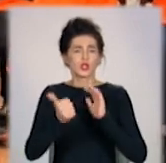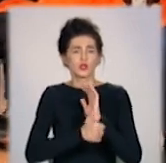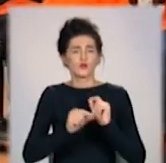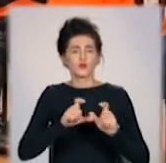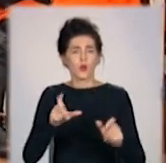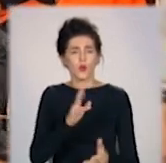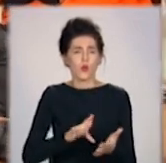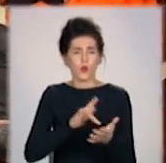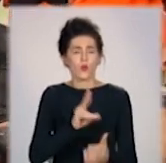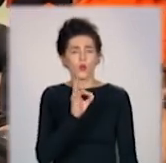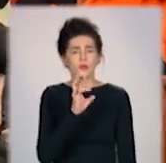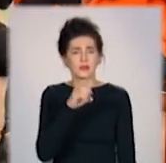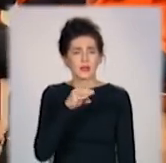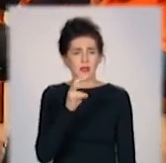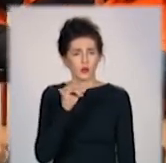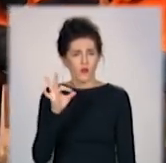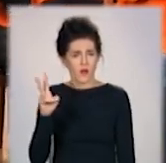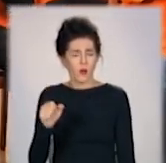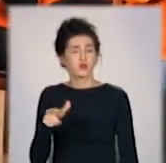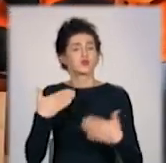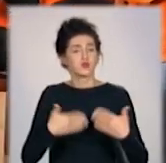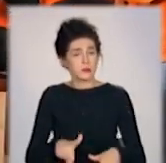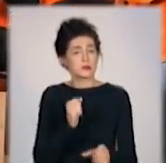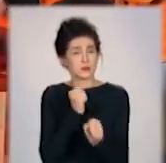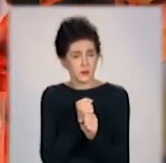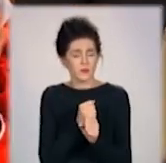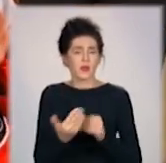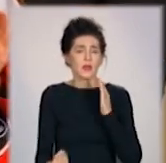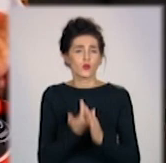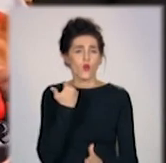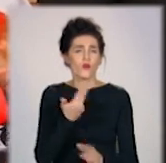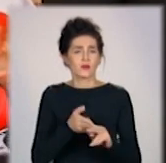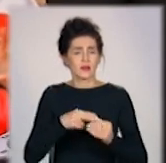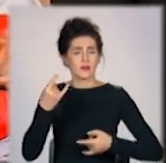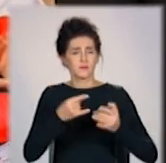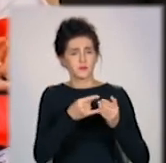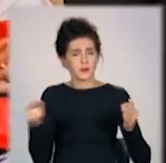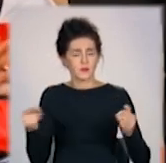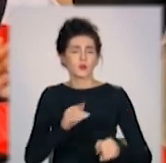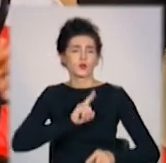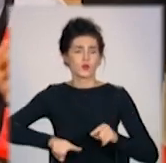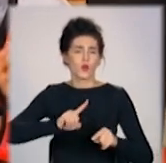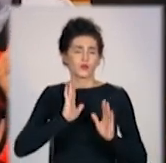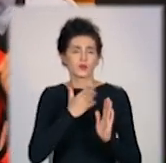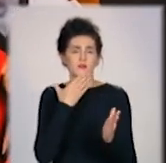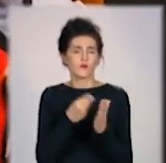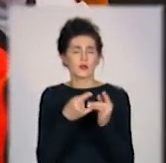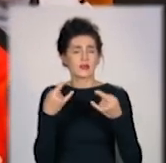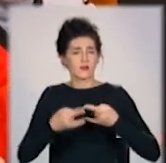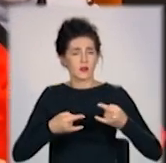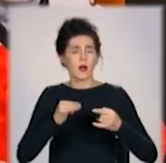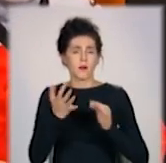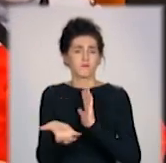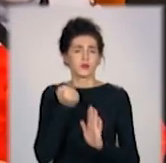Костянтинівки це вже роблять, бо мають новеньку техніку, а незабаром свій телевізор отримає і